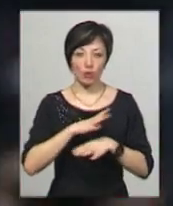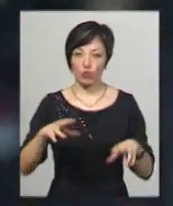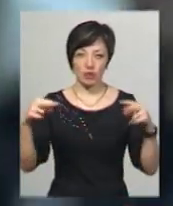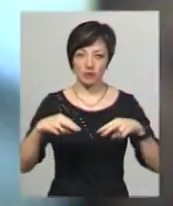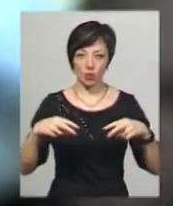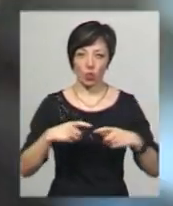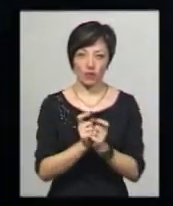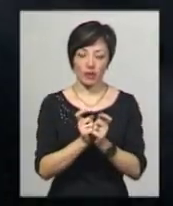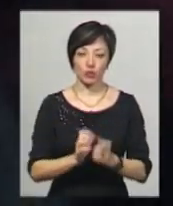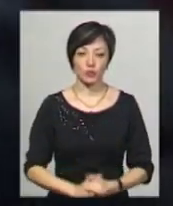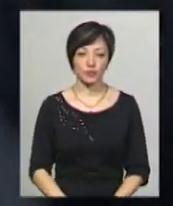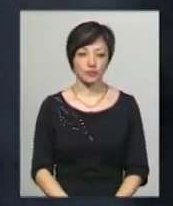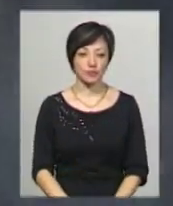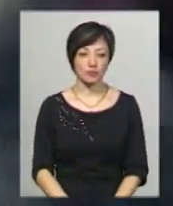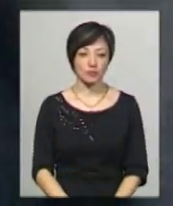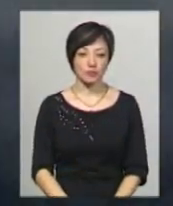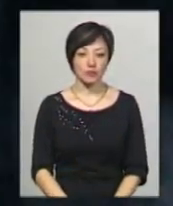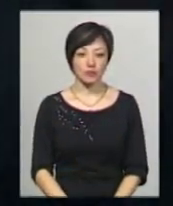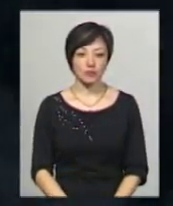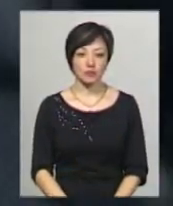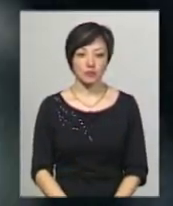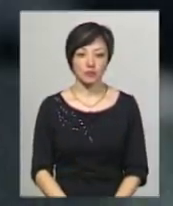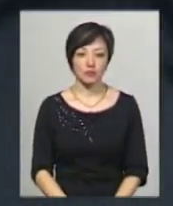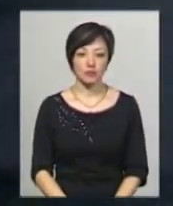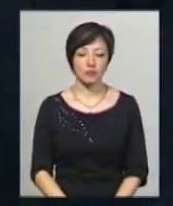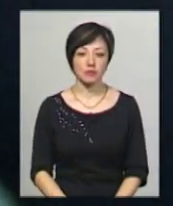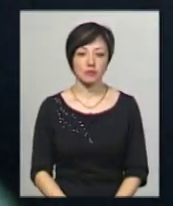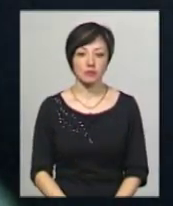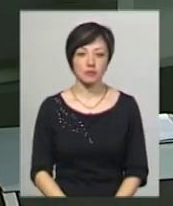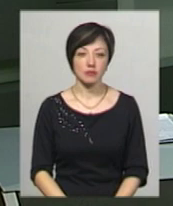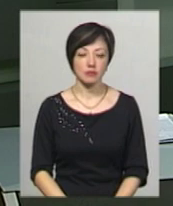очевидцем конфлікту. Вікторія Бондар, Дем'ян Сегольник, Новини, Поділля, Центр.